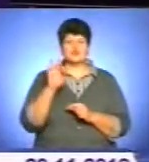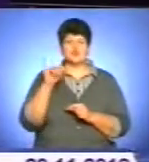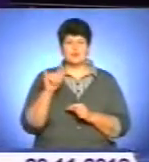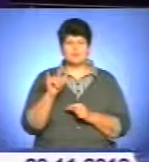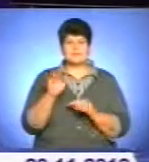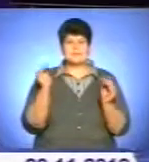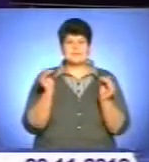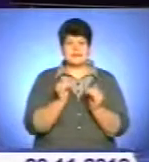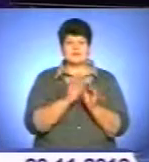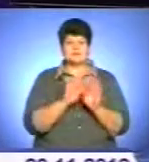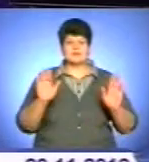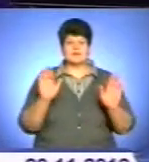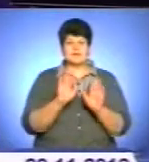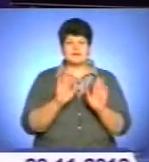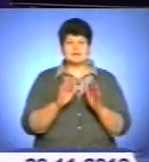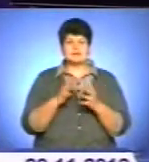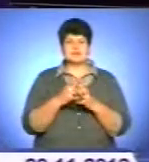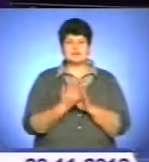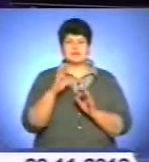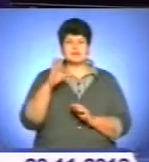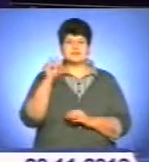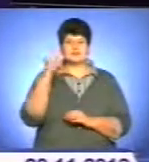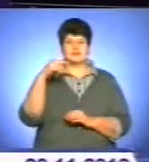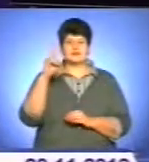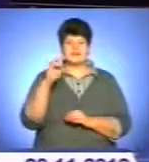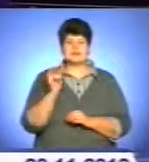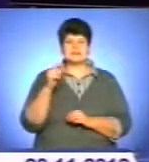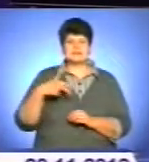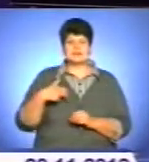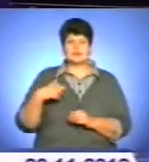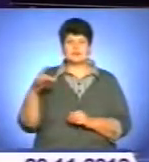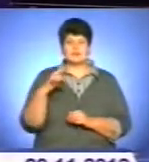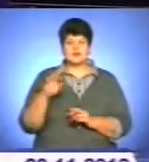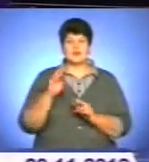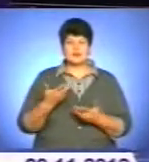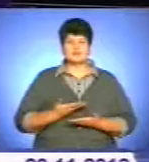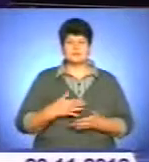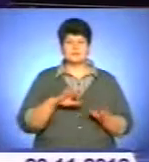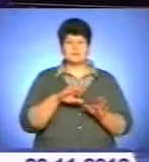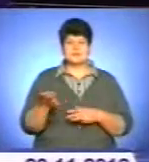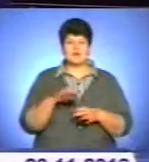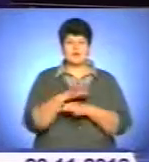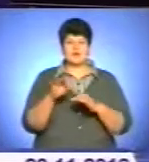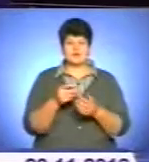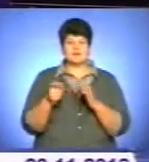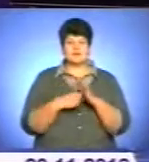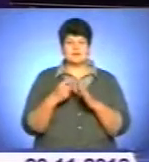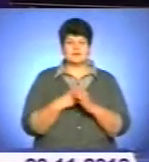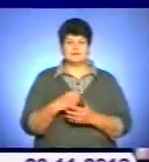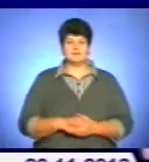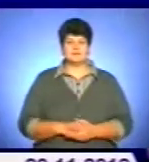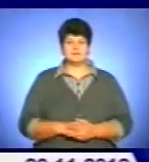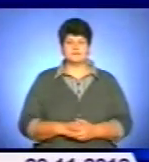співак «Наш земляк» родом із села Садки, що у Заліщицькому районі. Як живеться йому після проекту, дізнавалася Надія Турчин.